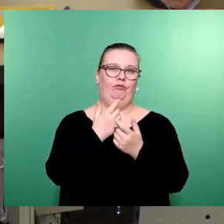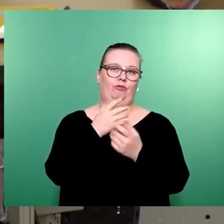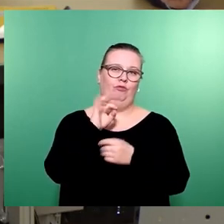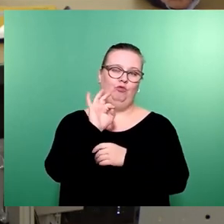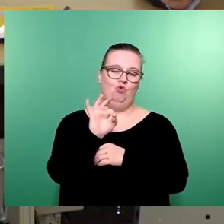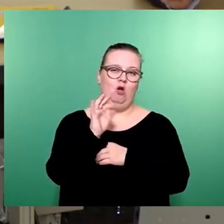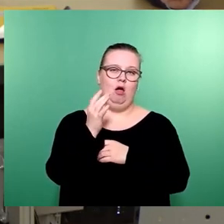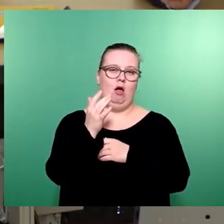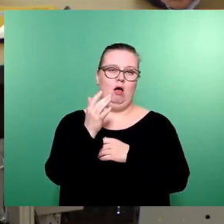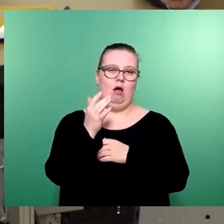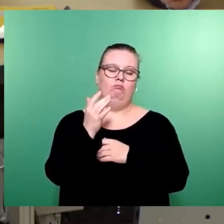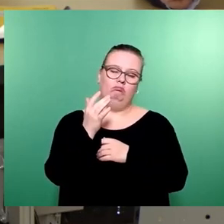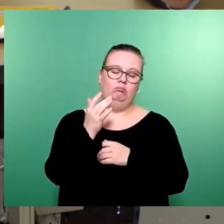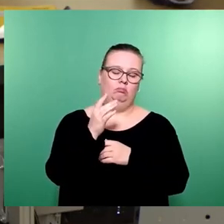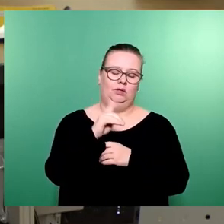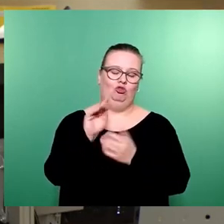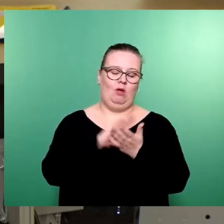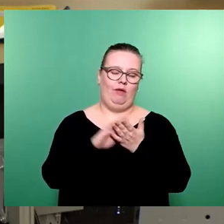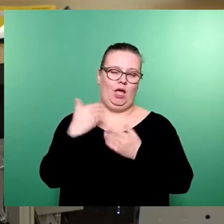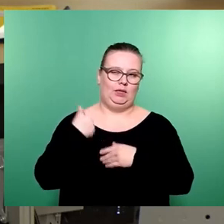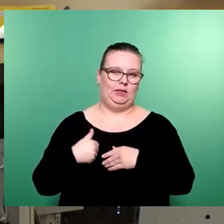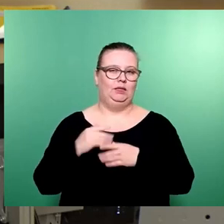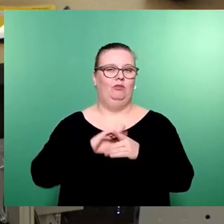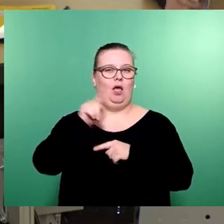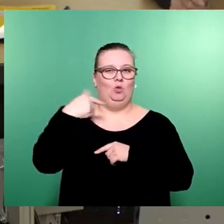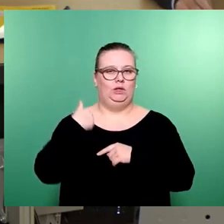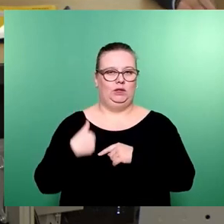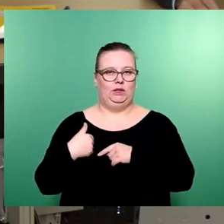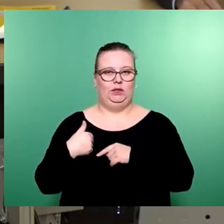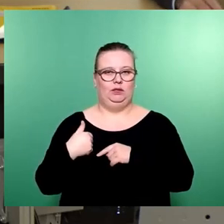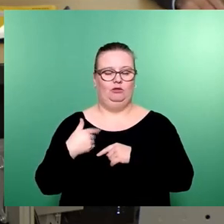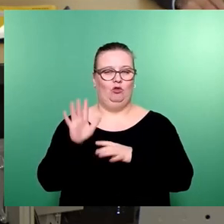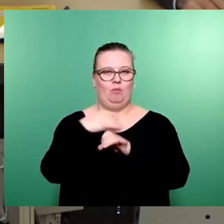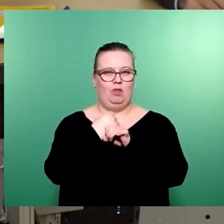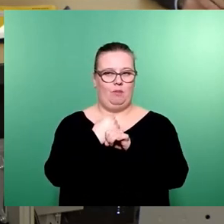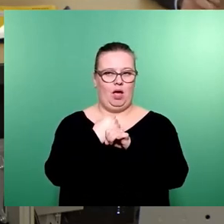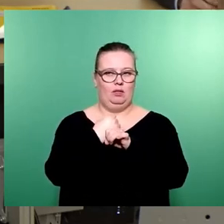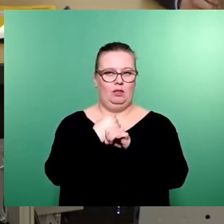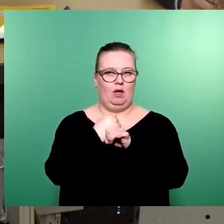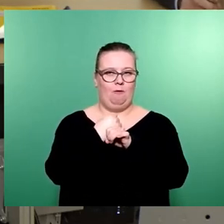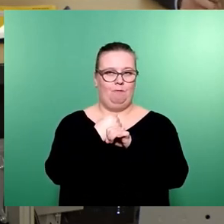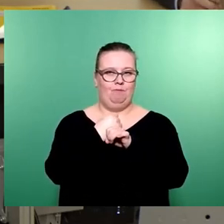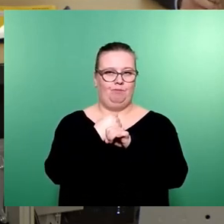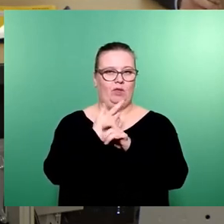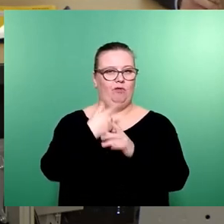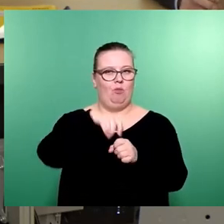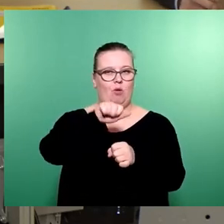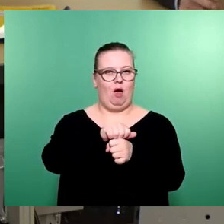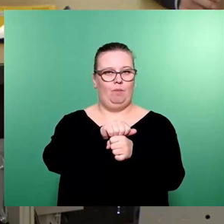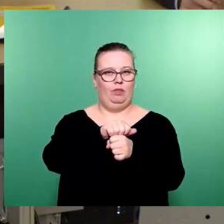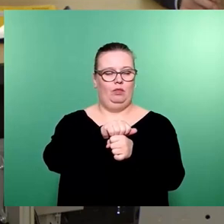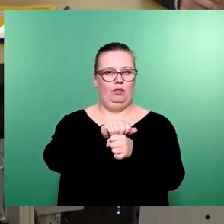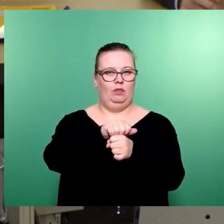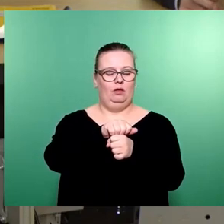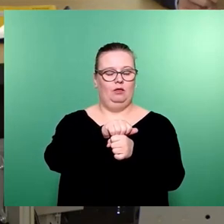nicht einfachen Dienst, den Außendienst der Mitarbeiter dieses Amtes eine